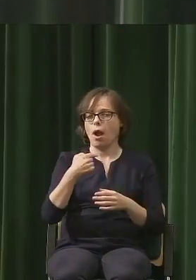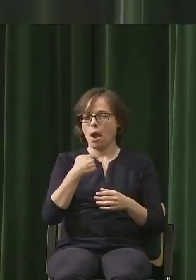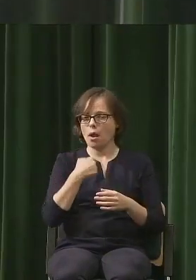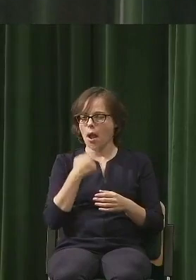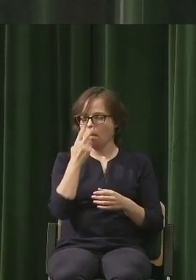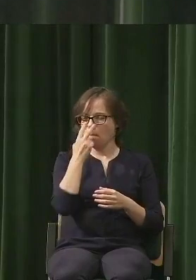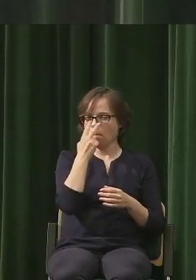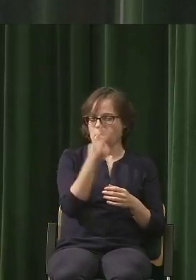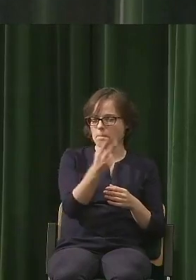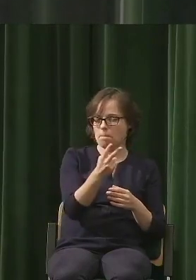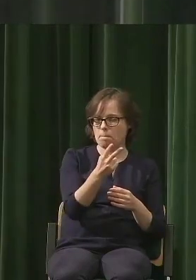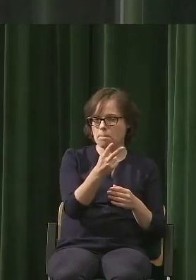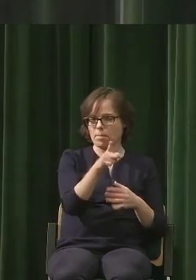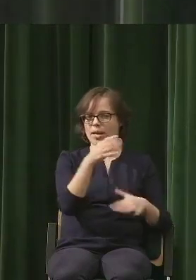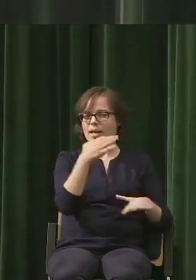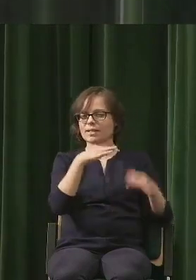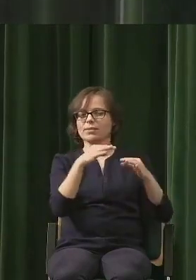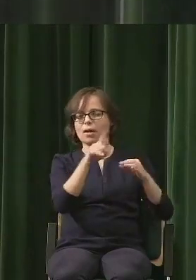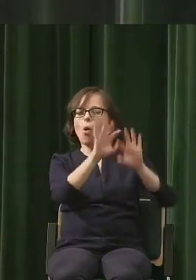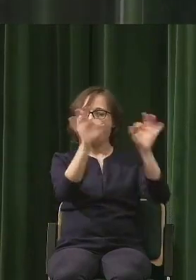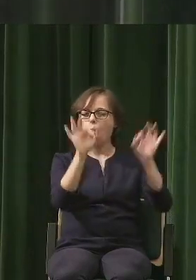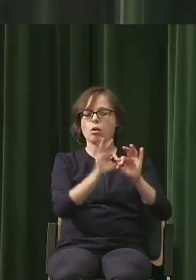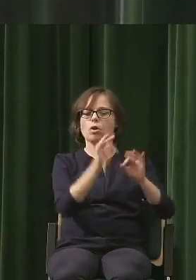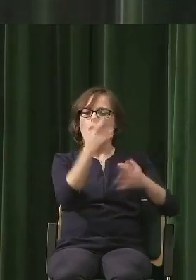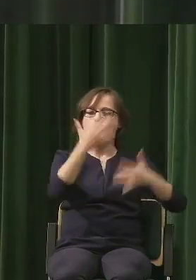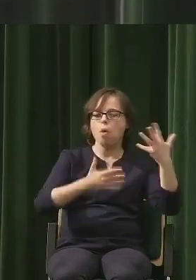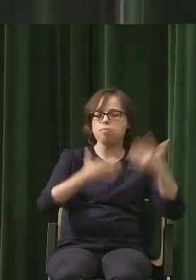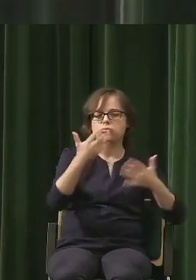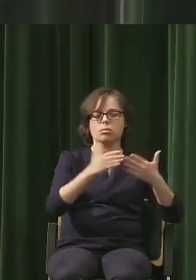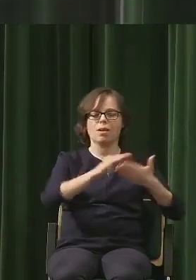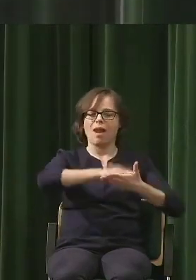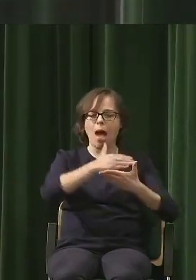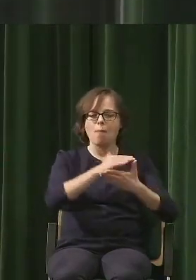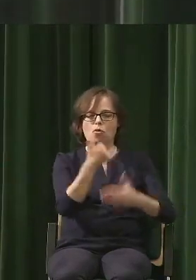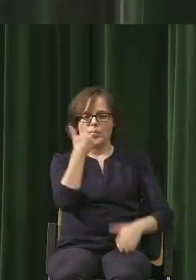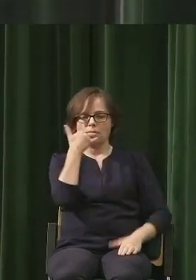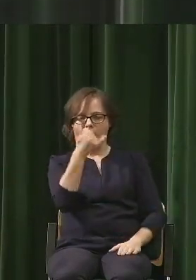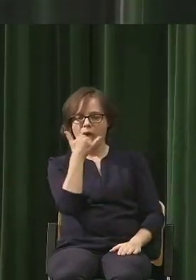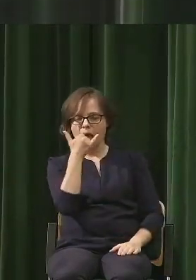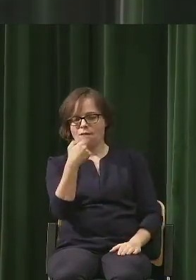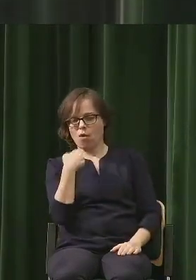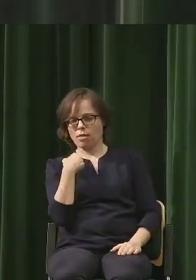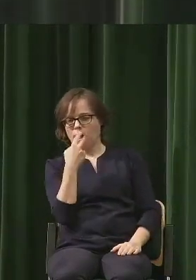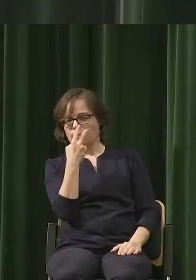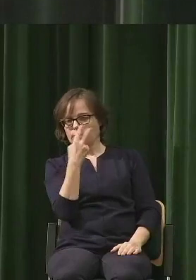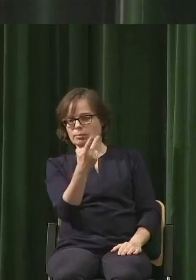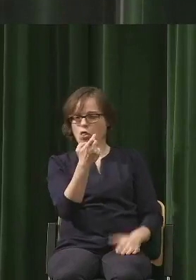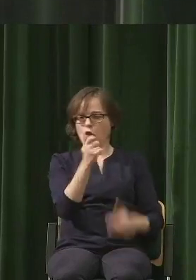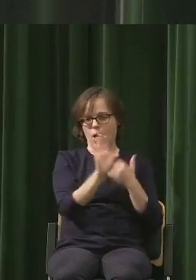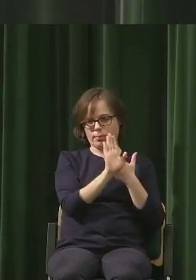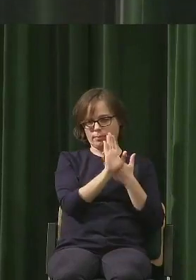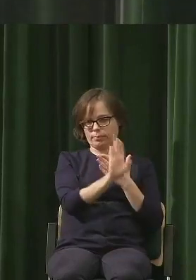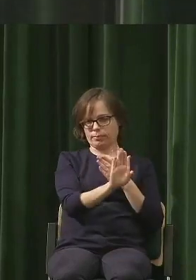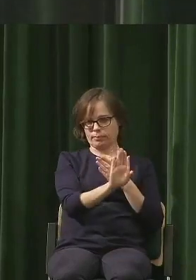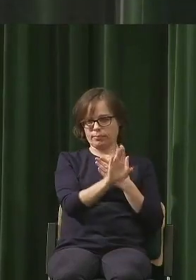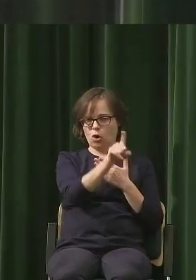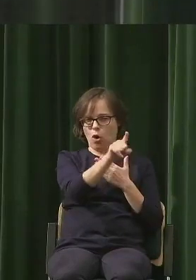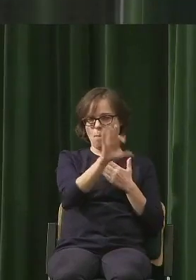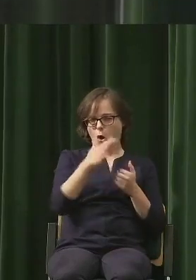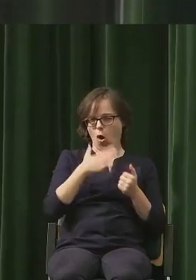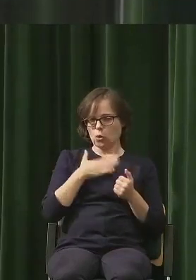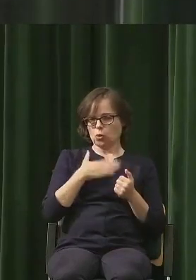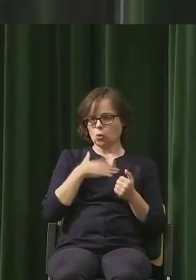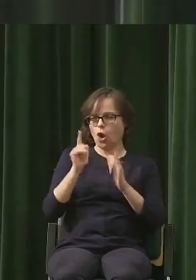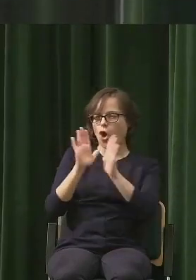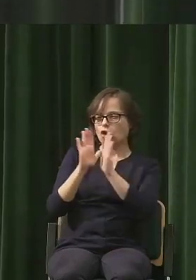cywilizacji komputerów, laptopów, telefonów. Jako tej, która odciąga ludzi od książki,